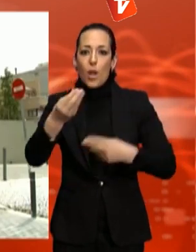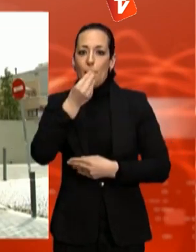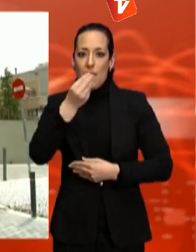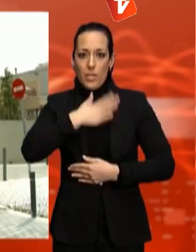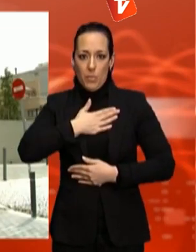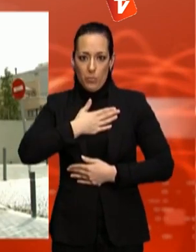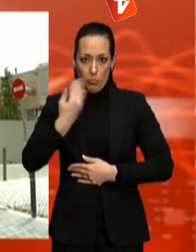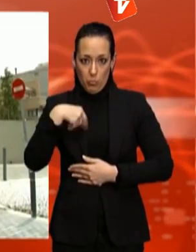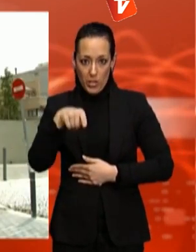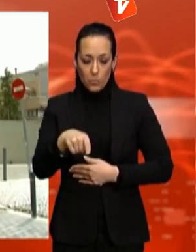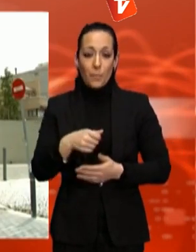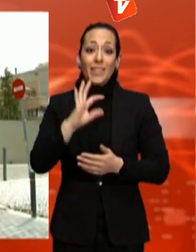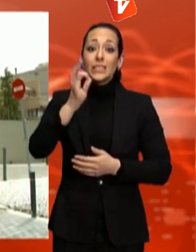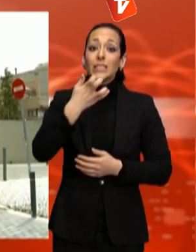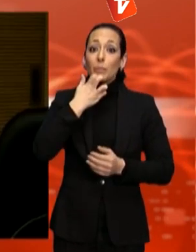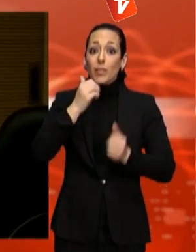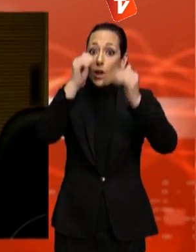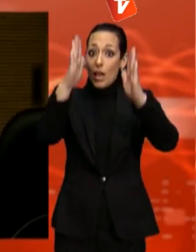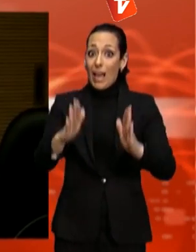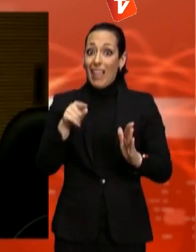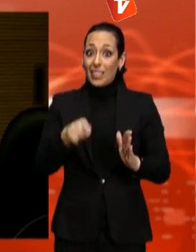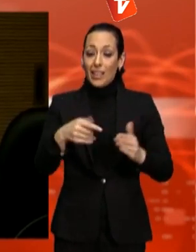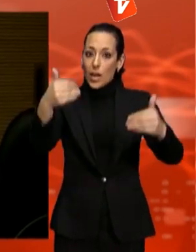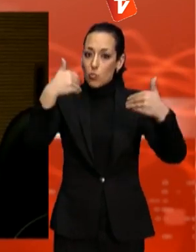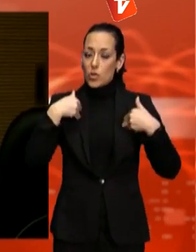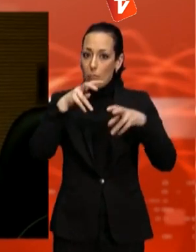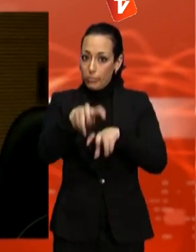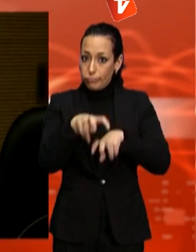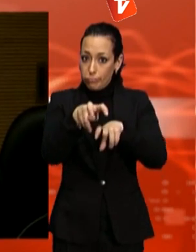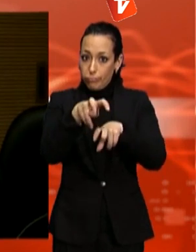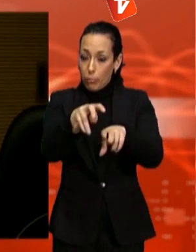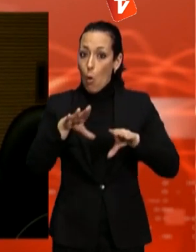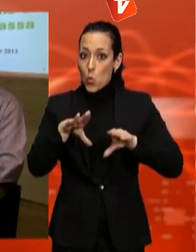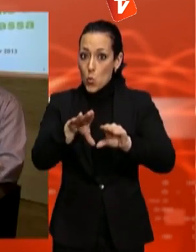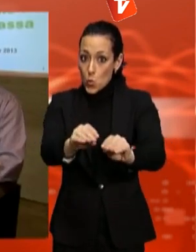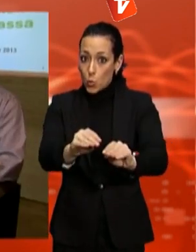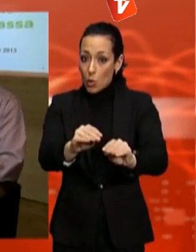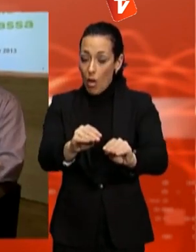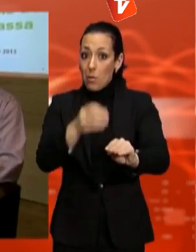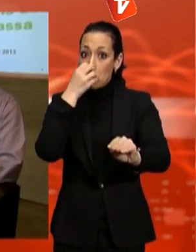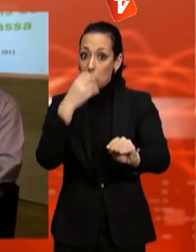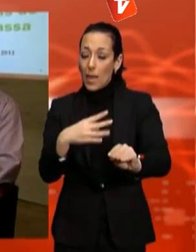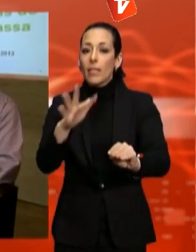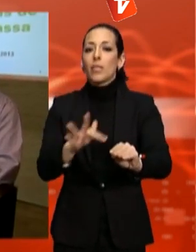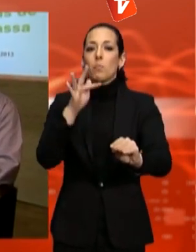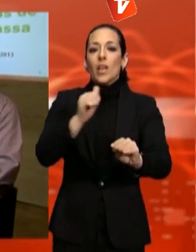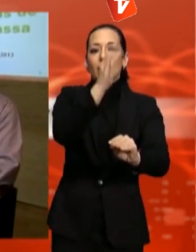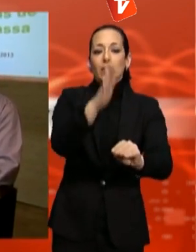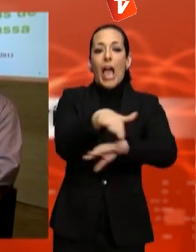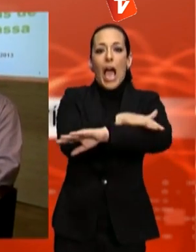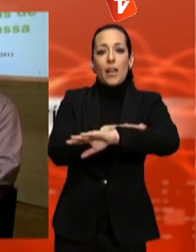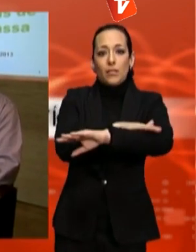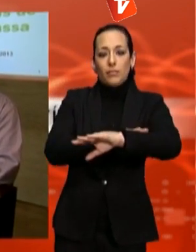'hort és gestionat per una entitat amb un projecte aprovat i en fa un ús responsable, el consistori pagaria el consum d'aigua fins a